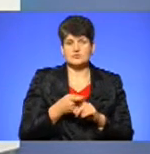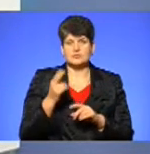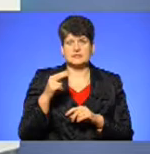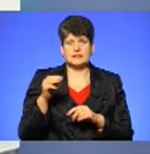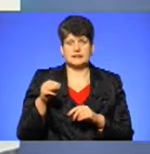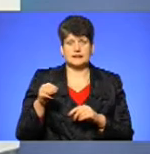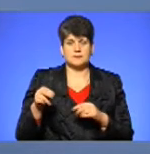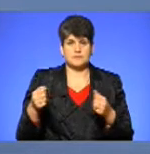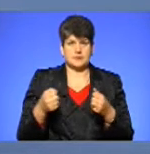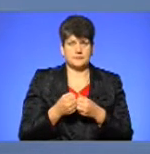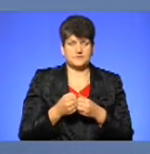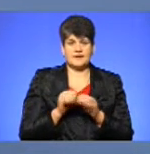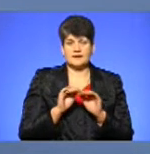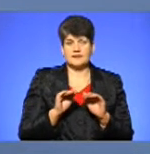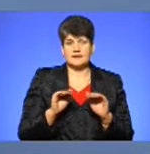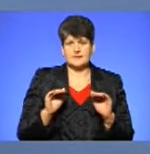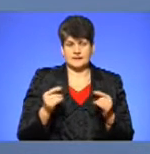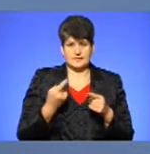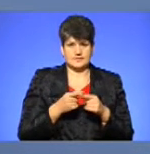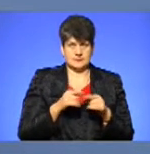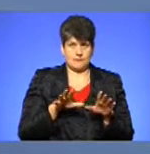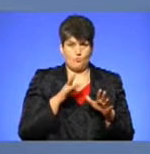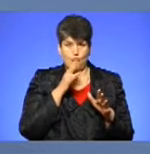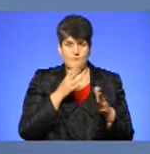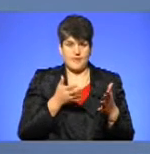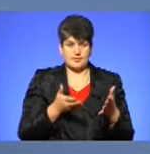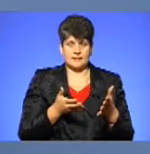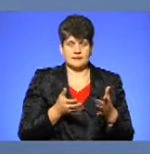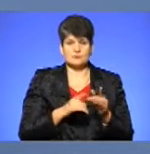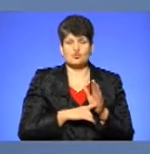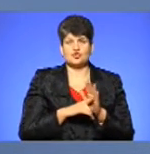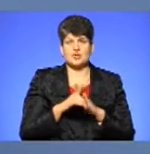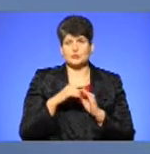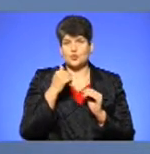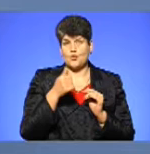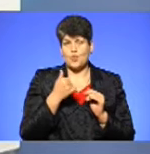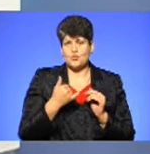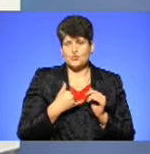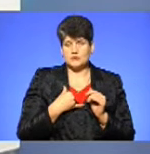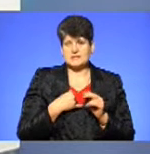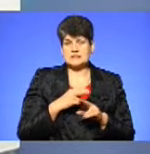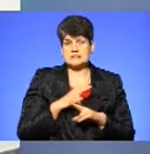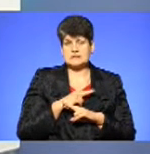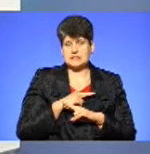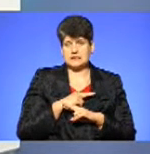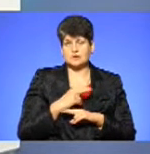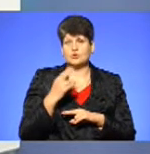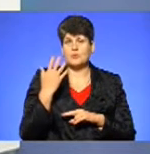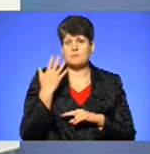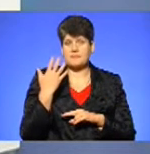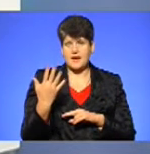Якщо не помиляюсь, дітей на даний момент, з початку року в нас загинуло 5.